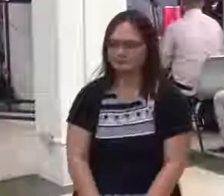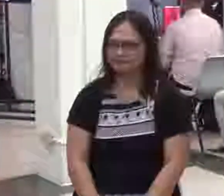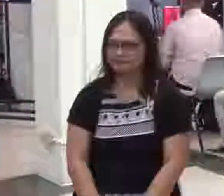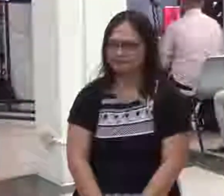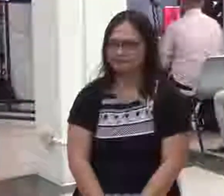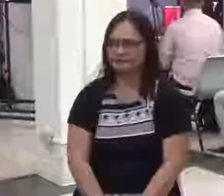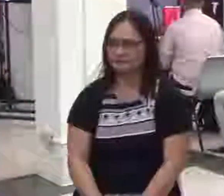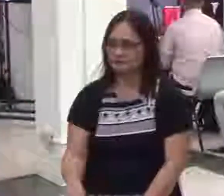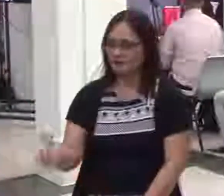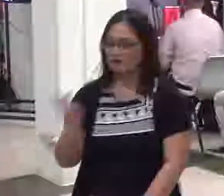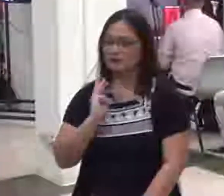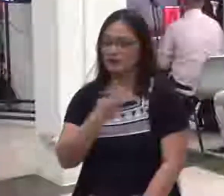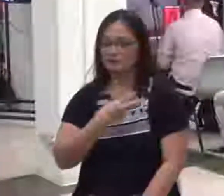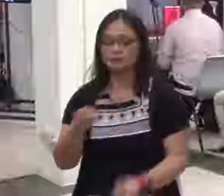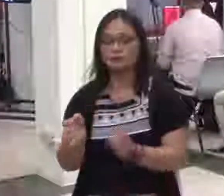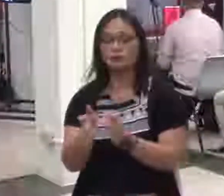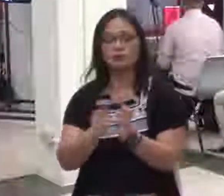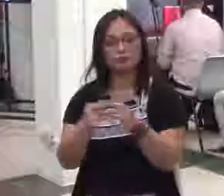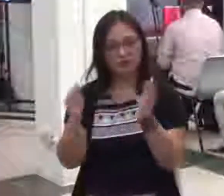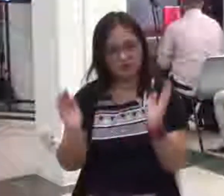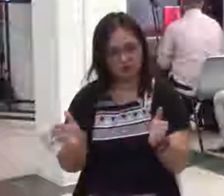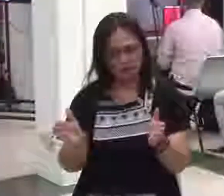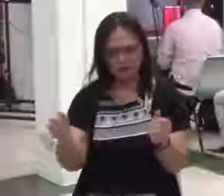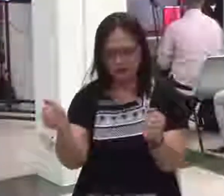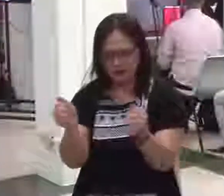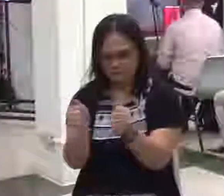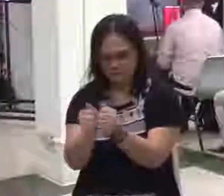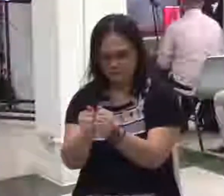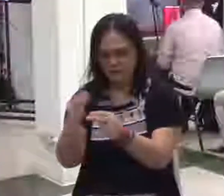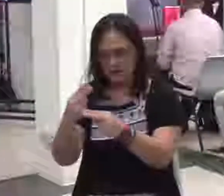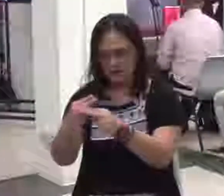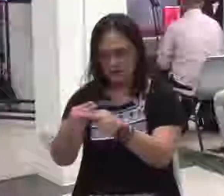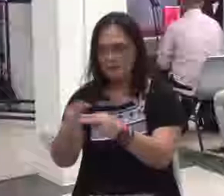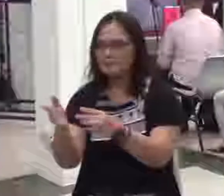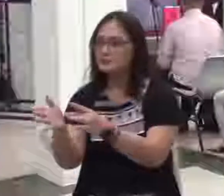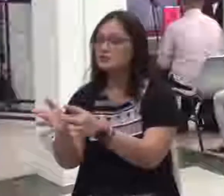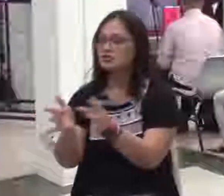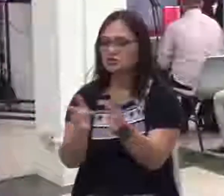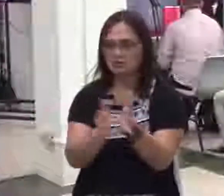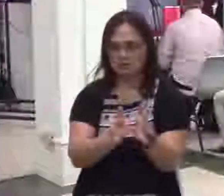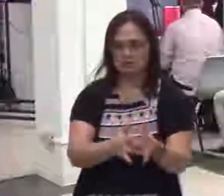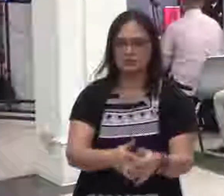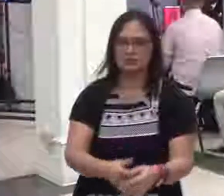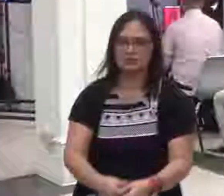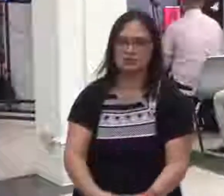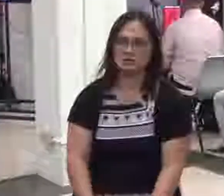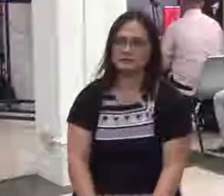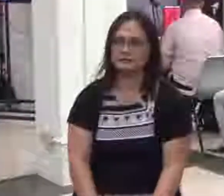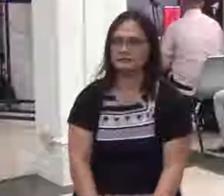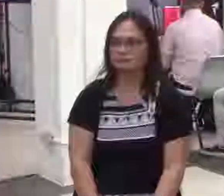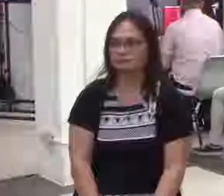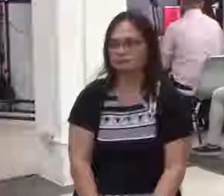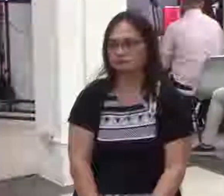sa aming buhay siyempre lumaki kami mga pastor's kids at minsan mahirap po talaga maging anak ng pastor